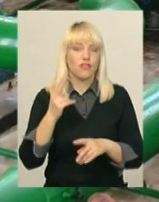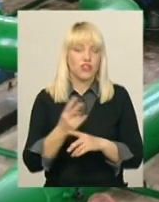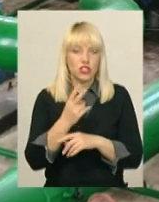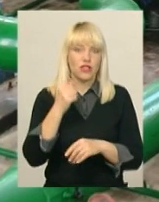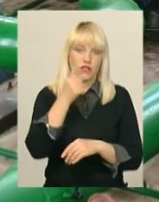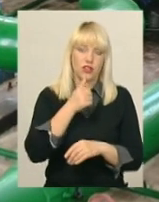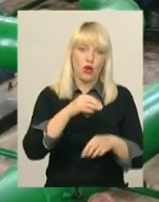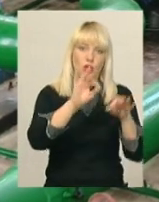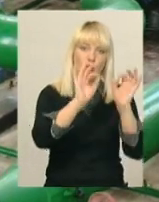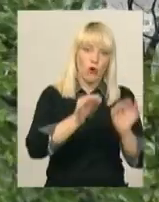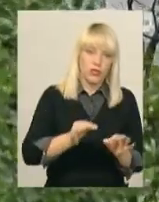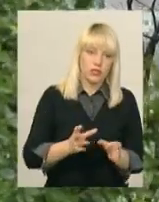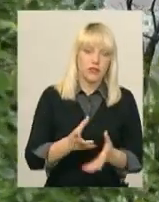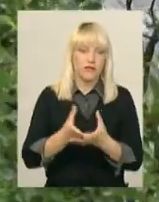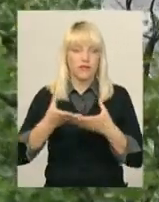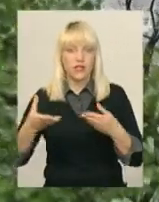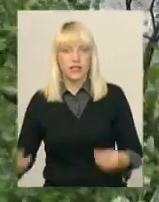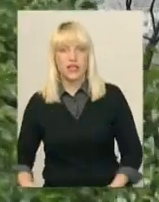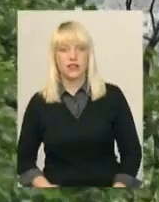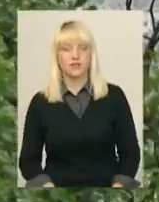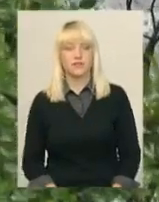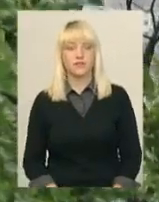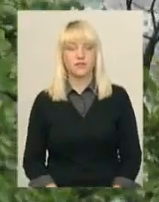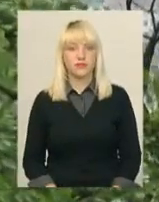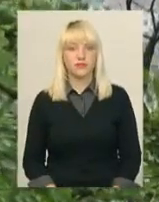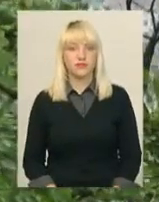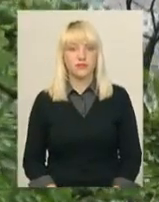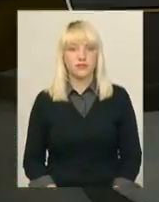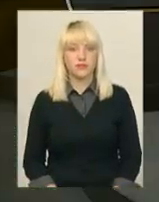і навесні. Ольга Нісміянова, Юрій Чорний. Новини Поділля. Центр.